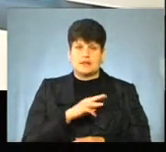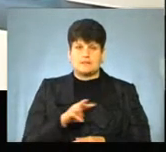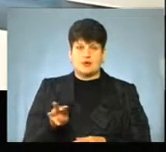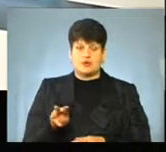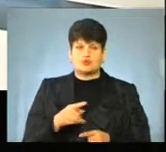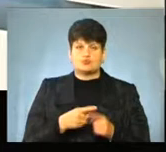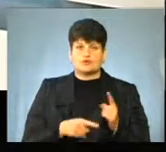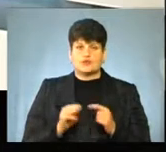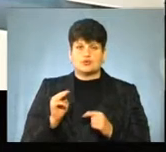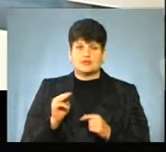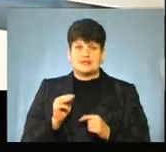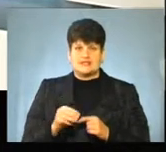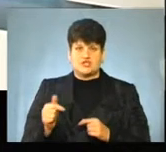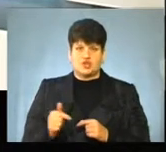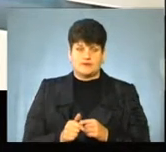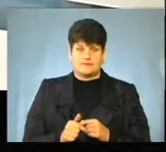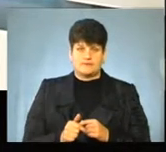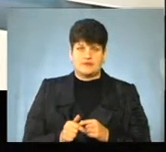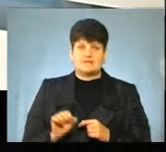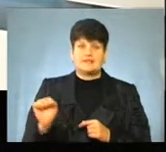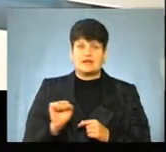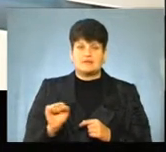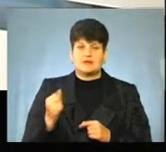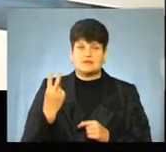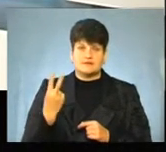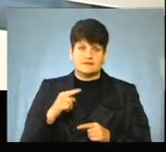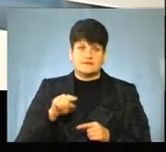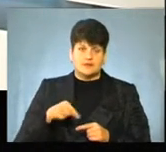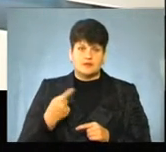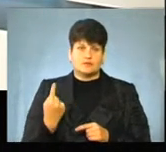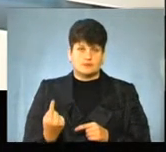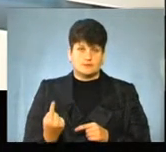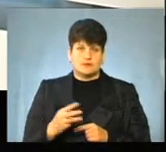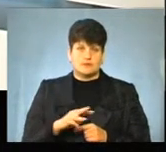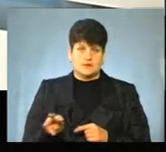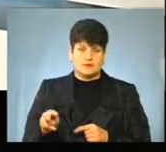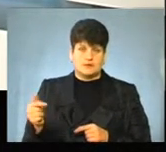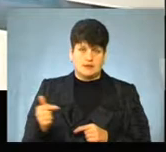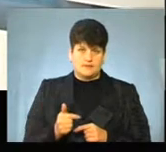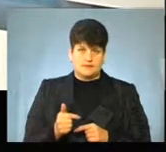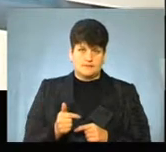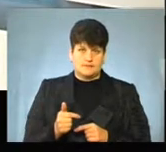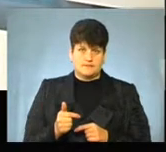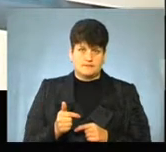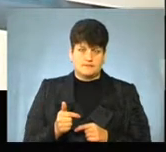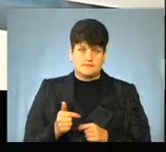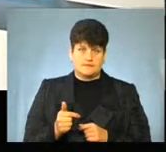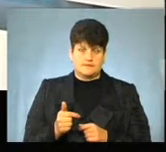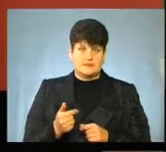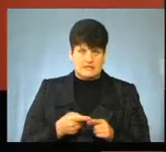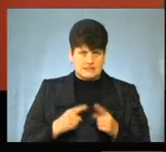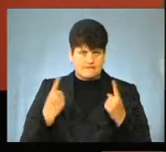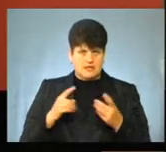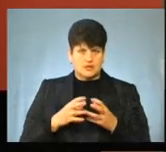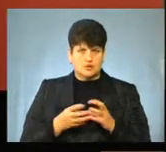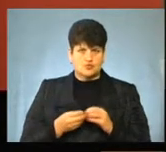мільйон з половиною тисяч гривень. У Теребовлянській – 2,1 мільйона гривень. Тобто